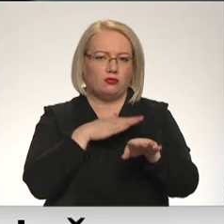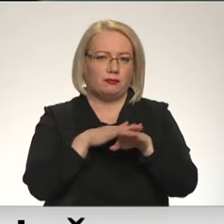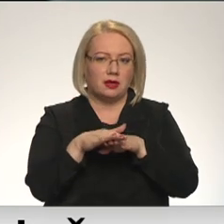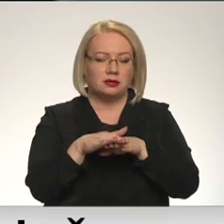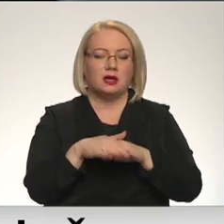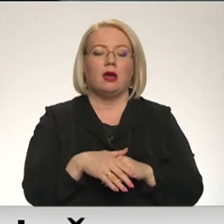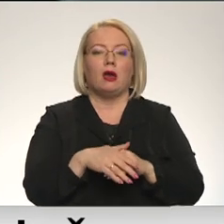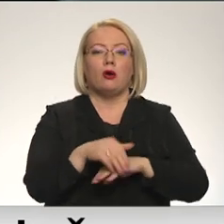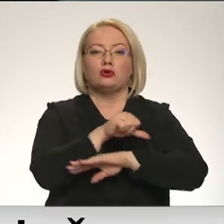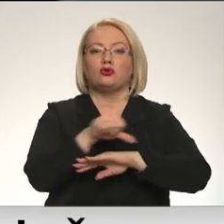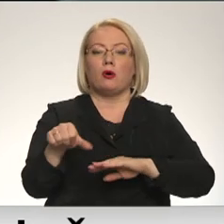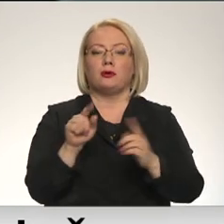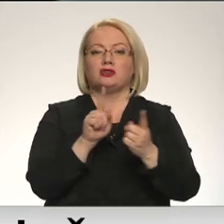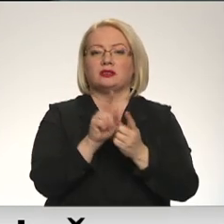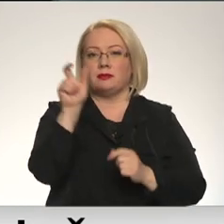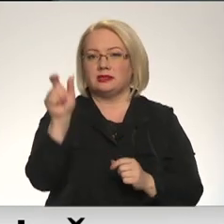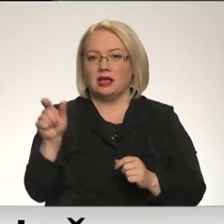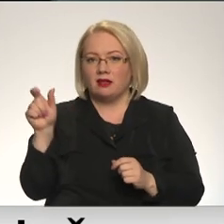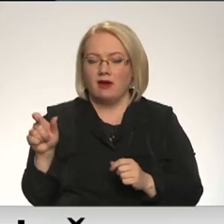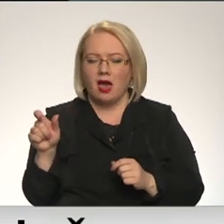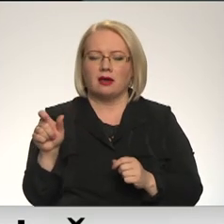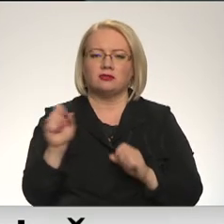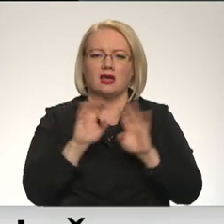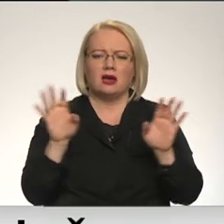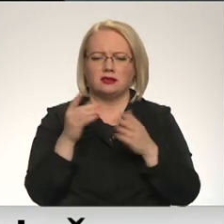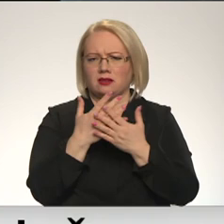Uz robežas sastaptos tāsti redēvē ir dažādi.